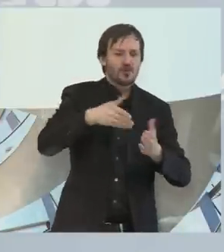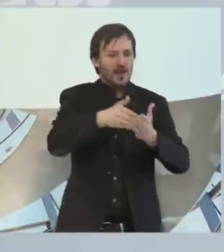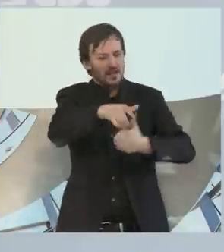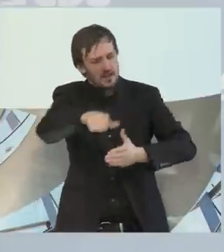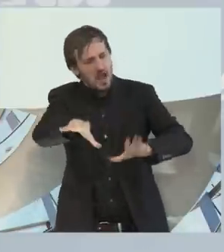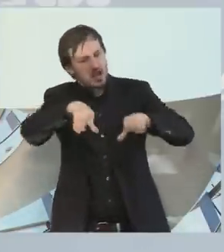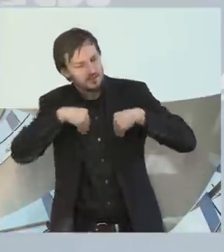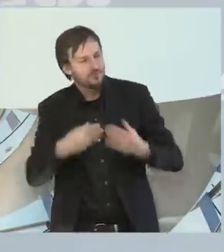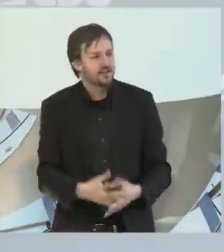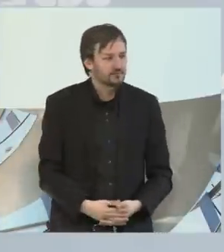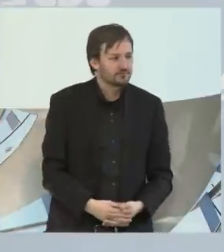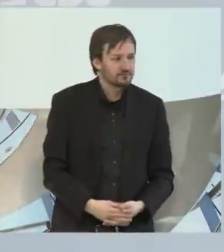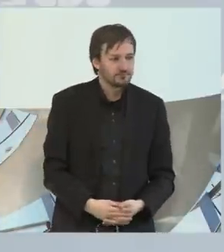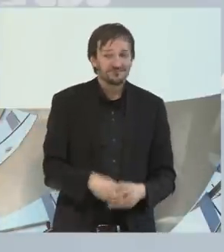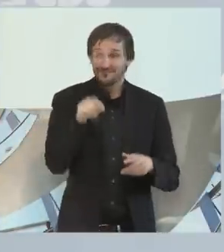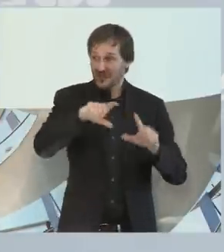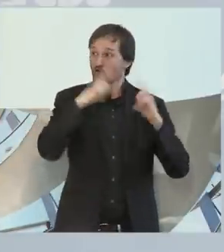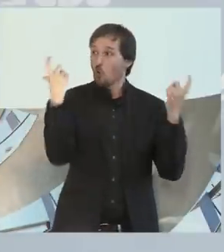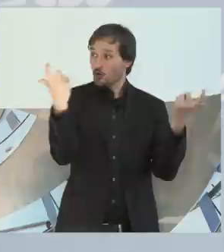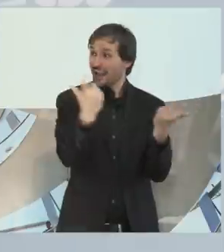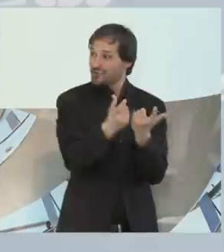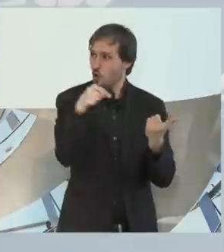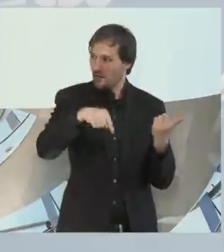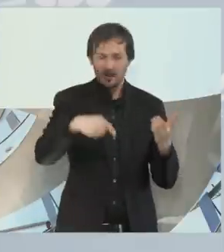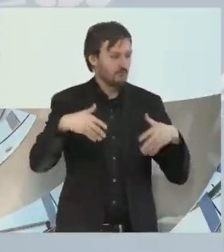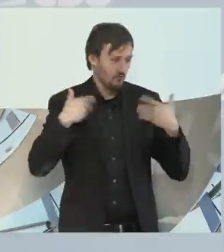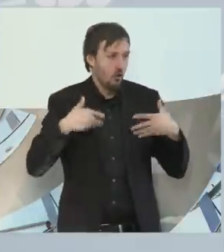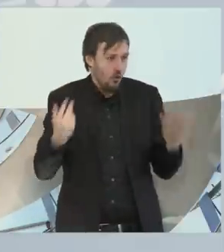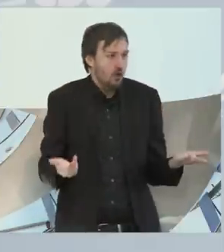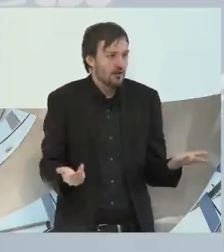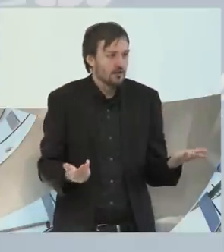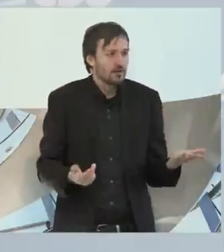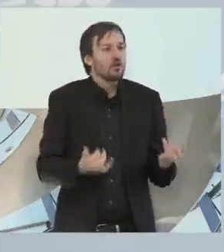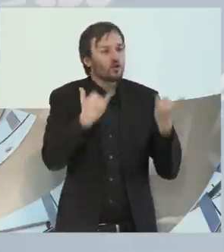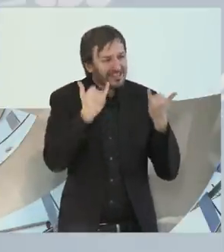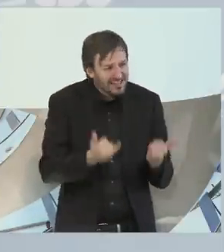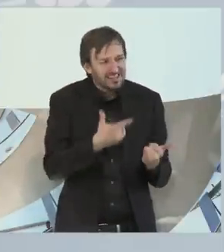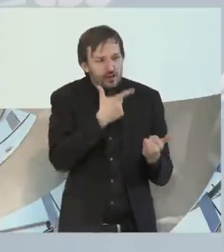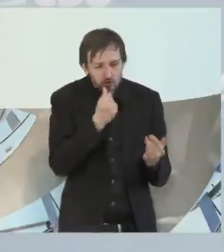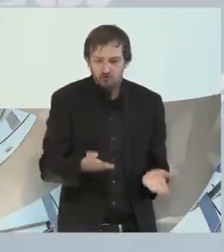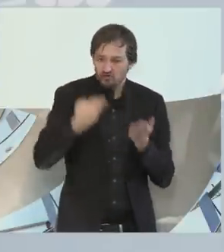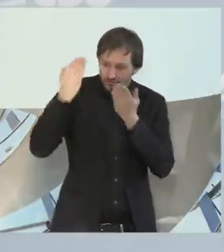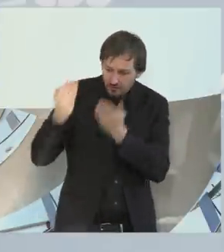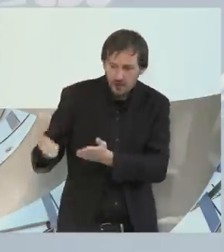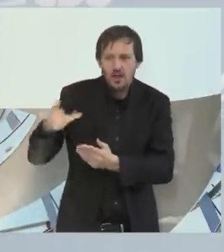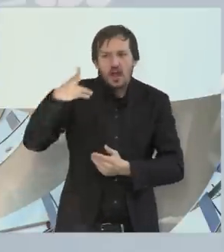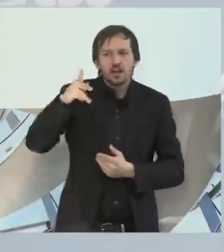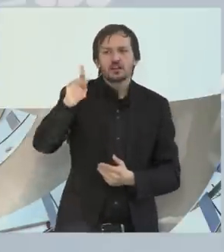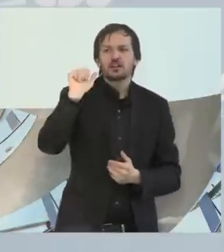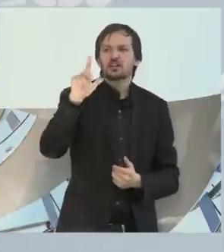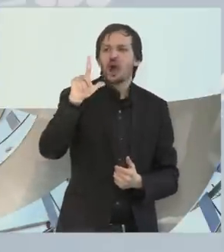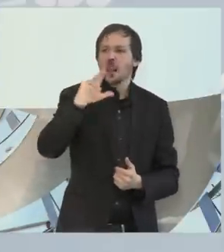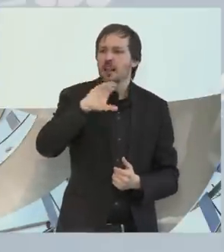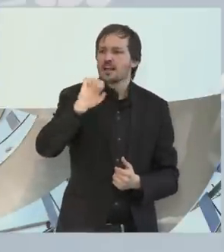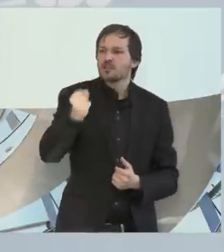Ich freue mich also, dass wir diesen Kongress hier durchführen können und darf nun Karl Schieberling bitten zu seiner